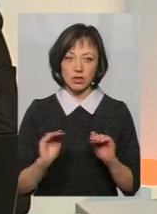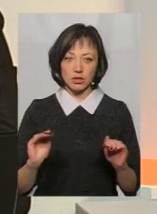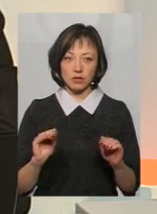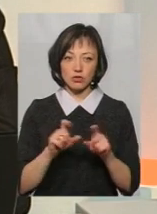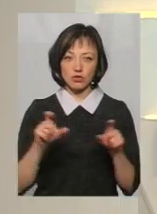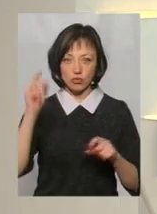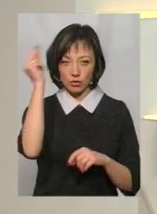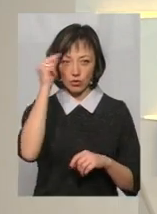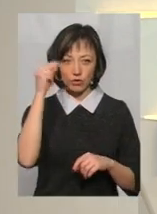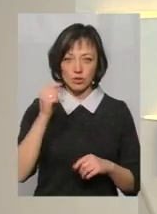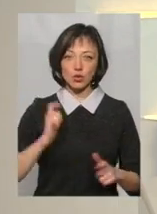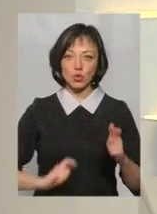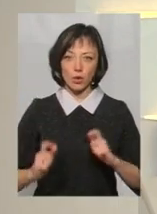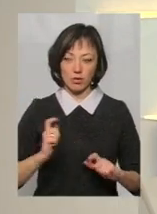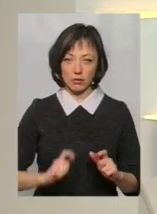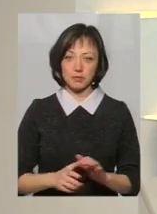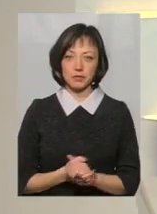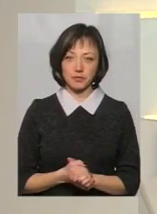Шкільниця, і зараз студенти.